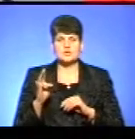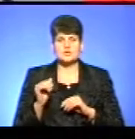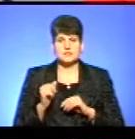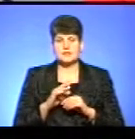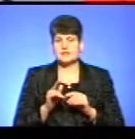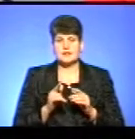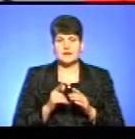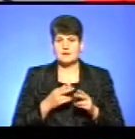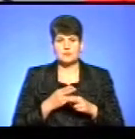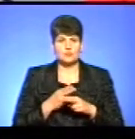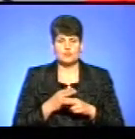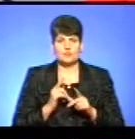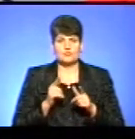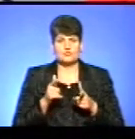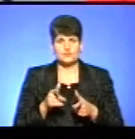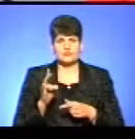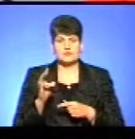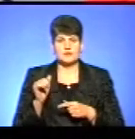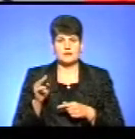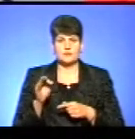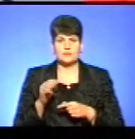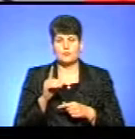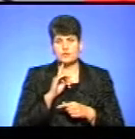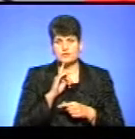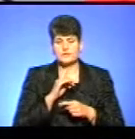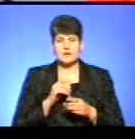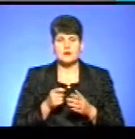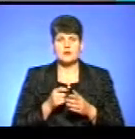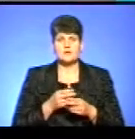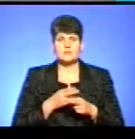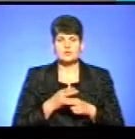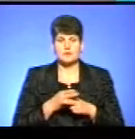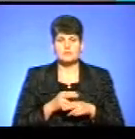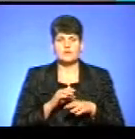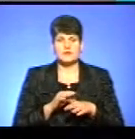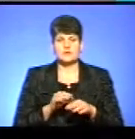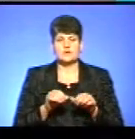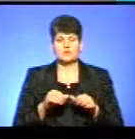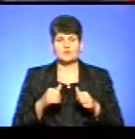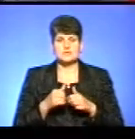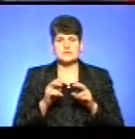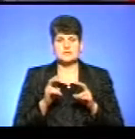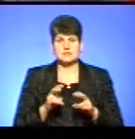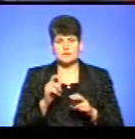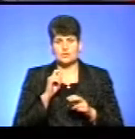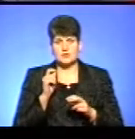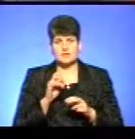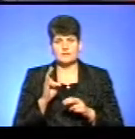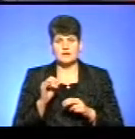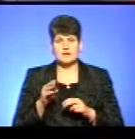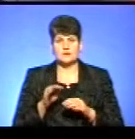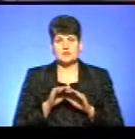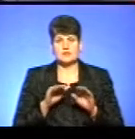наш вступ до НАТО, тому що поки що вона блокує проведення засідань Комісії України-НАТО на високому рівні, на рівні